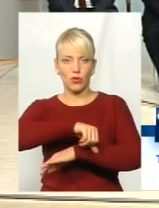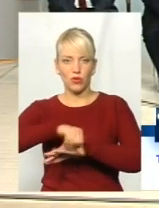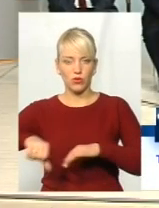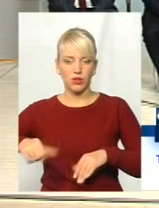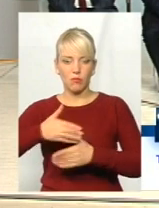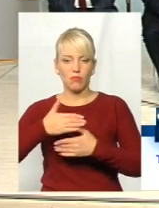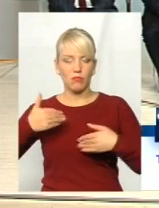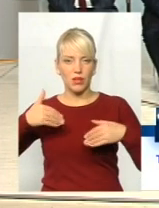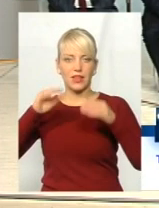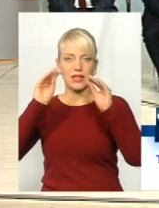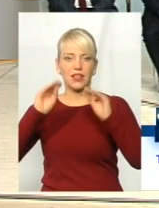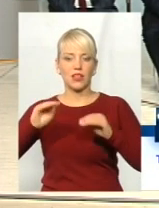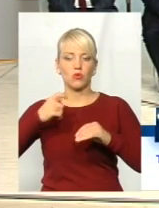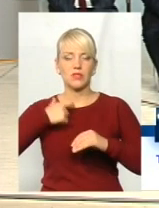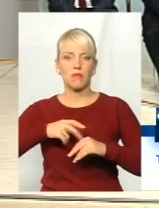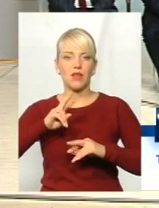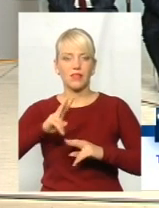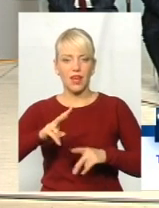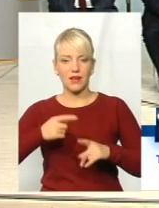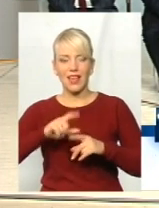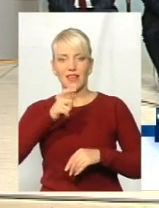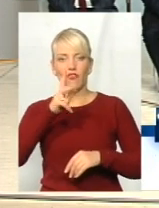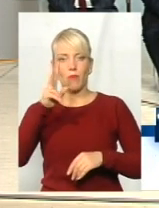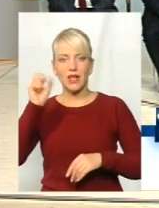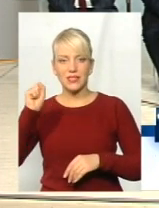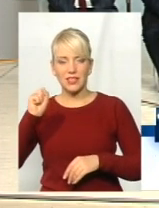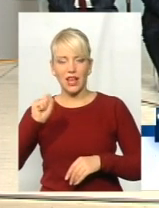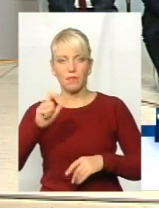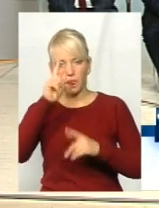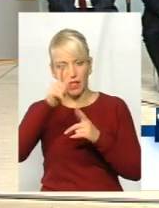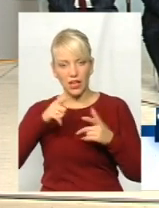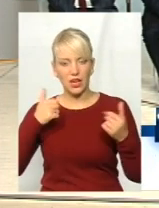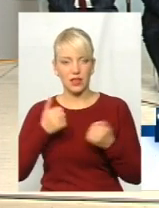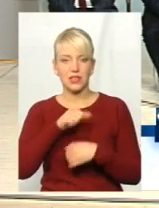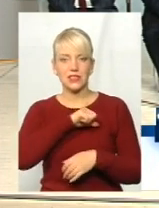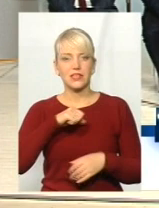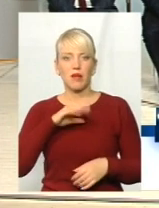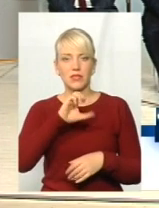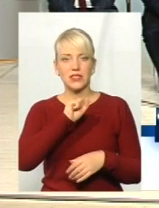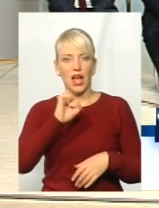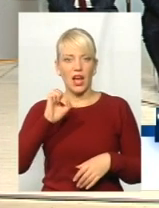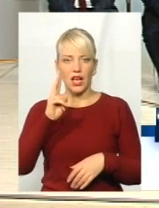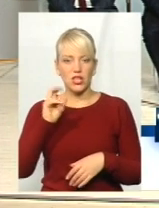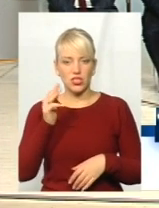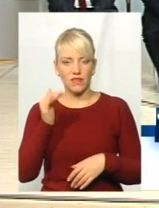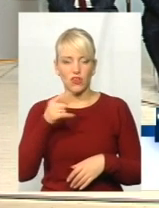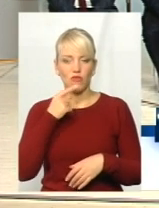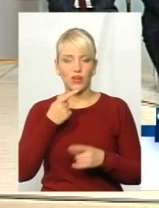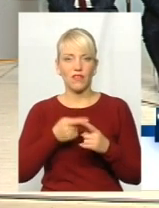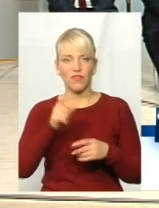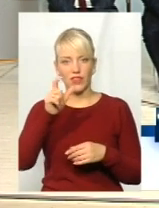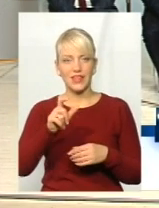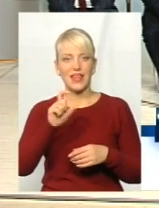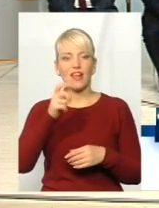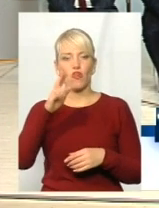європейська країна. Виходить так само Саакашвілі. Казав, що він європейець, побудує тут теж Європу. Він додому немає,